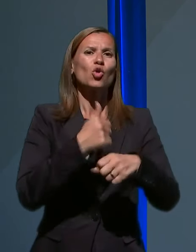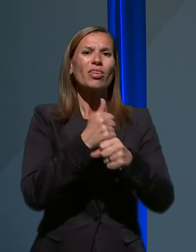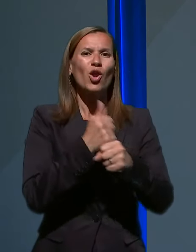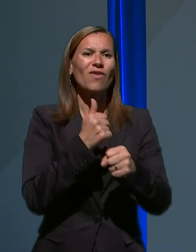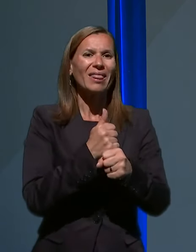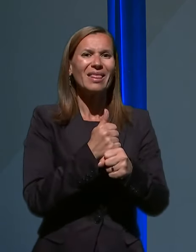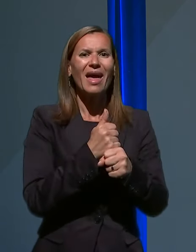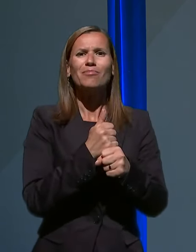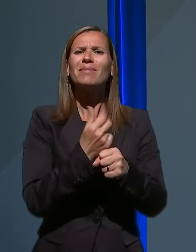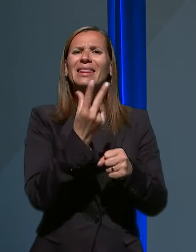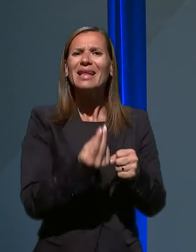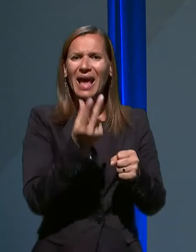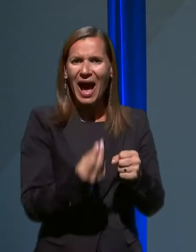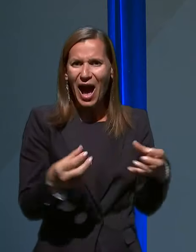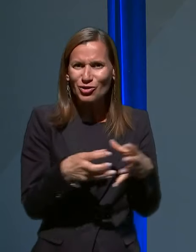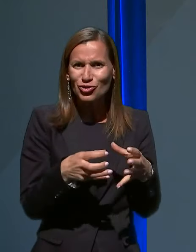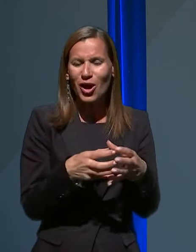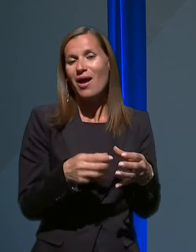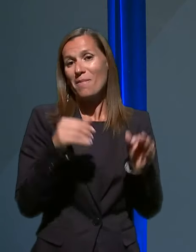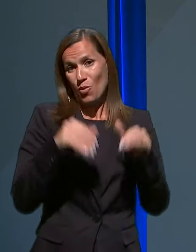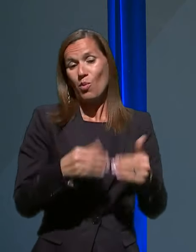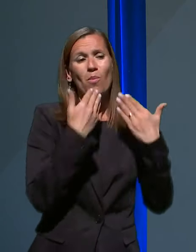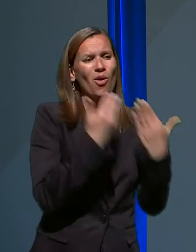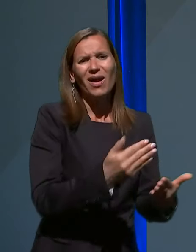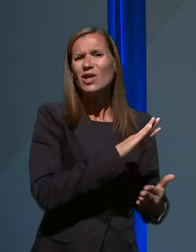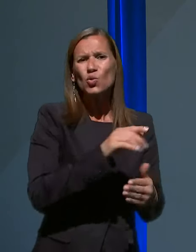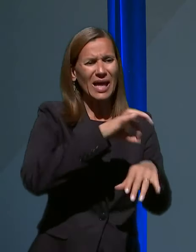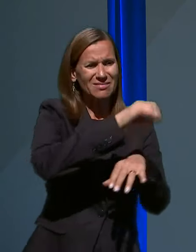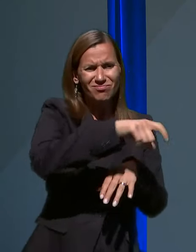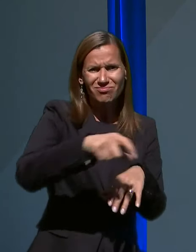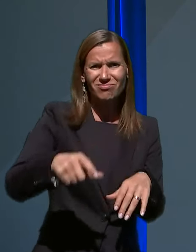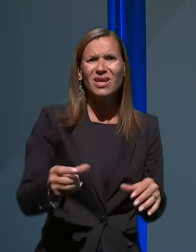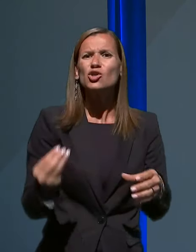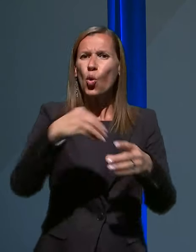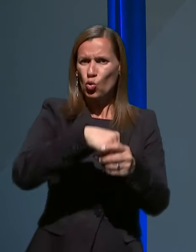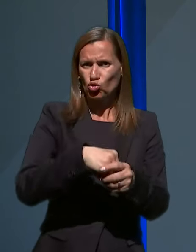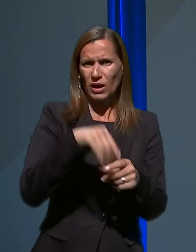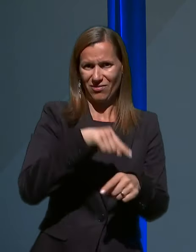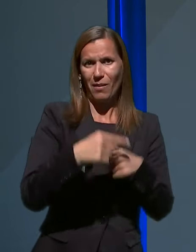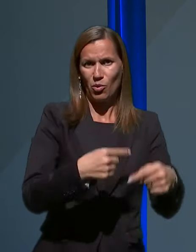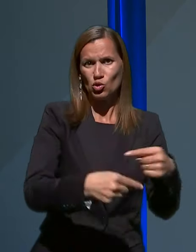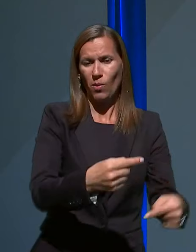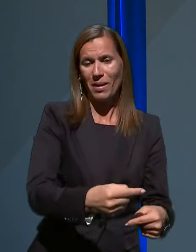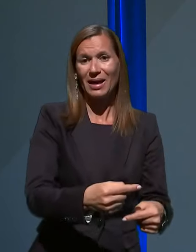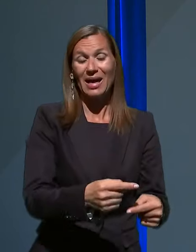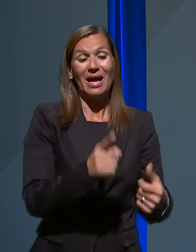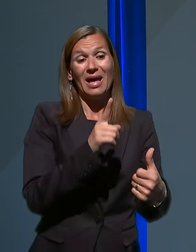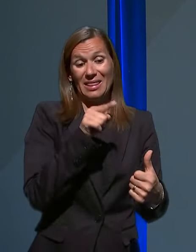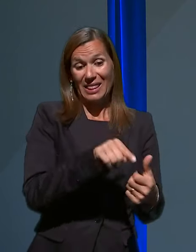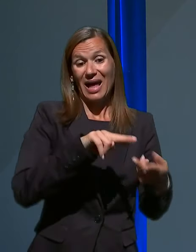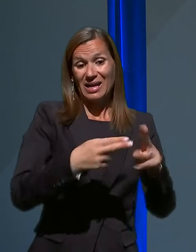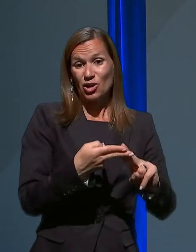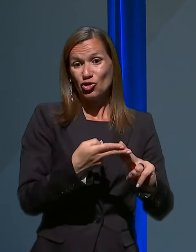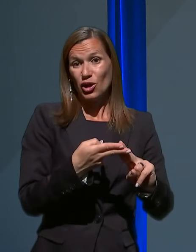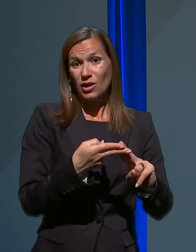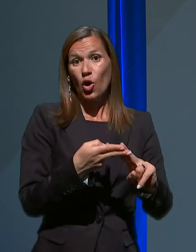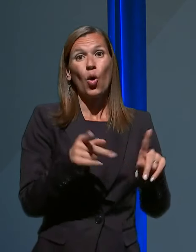resnično potrebno pohvaliti vse, ki so se v ta postopek vključili. In na ta način, ko pa se